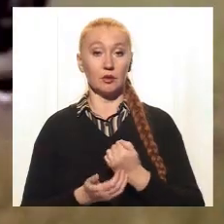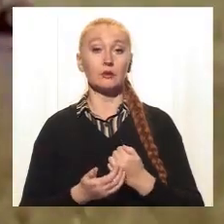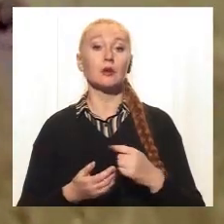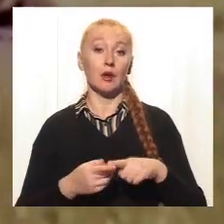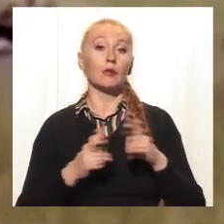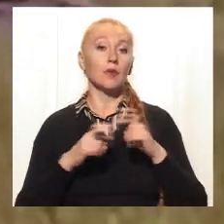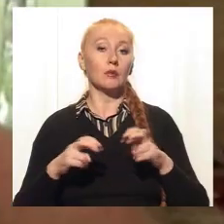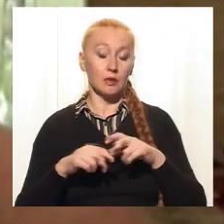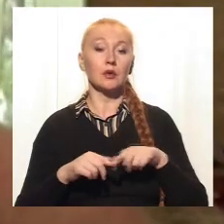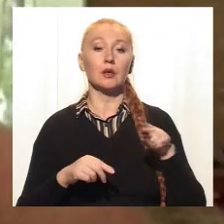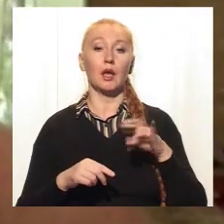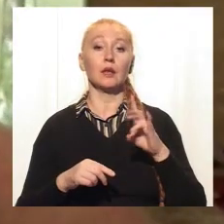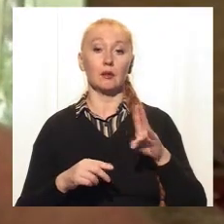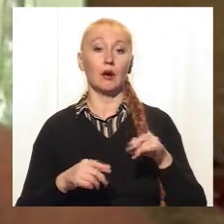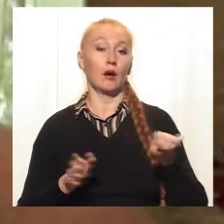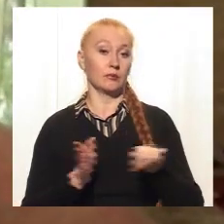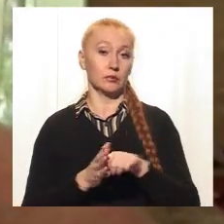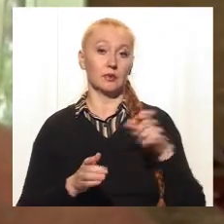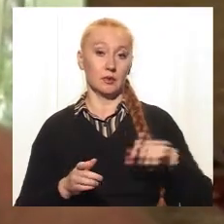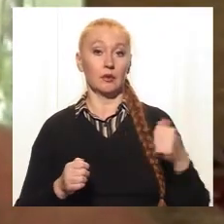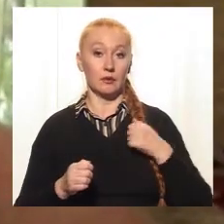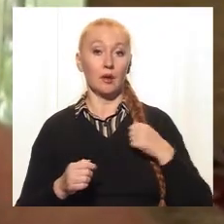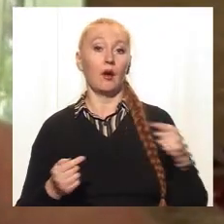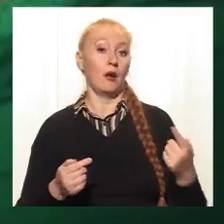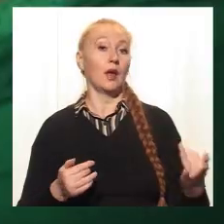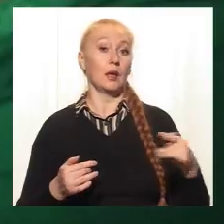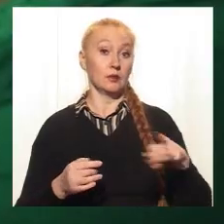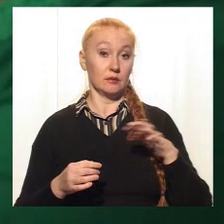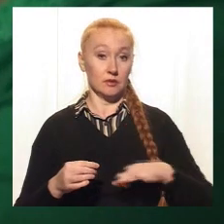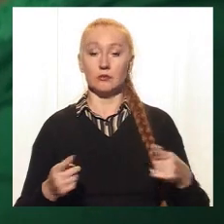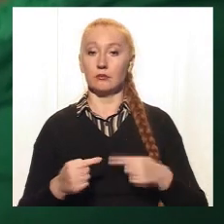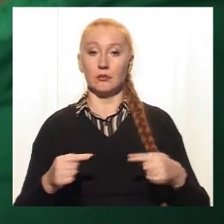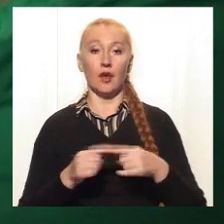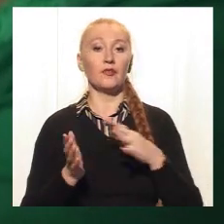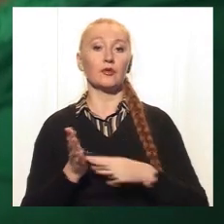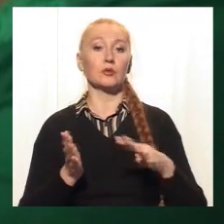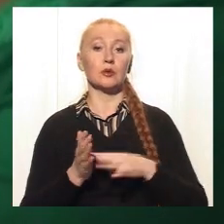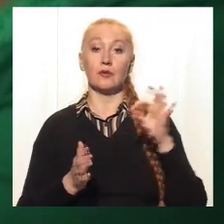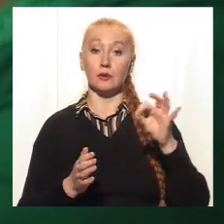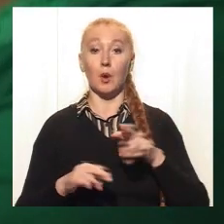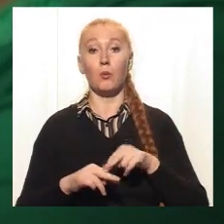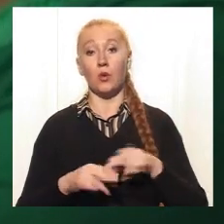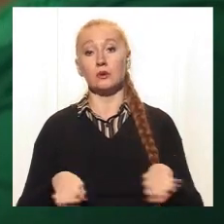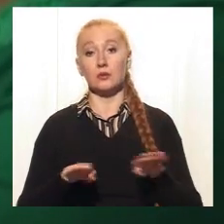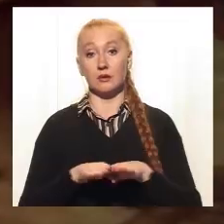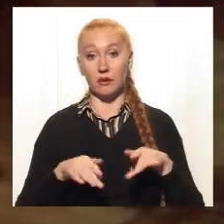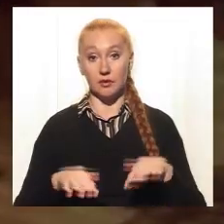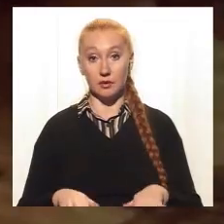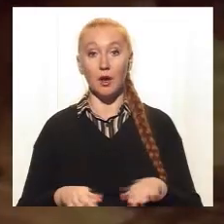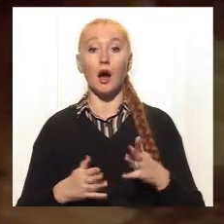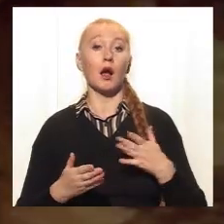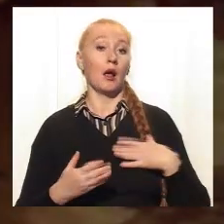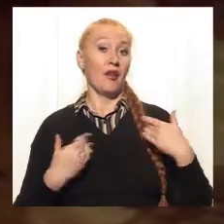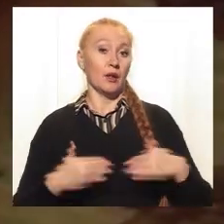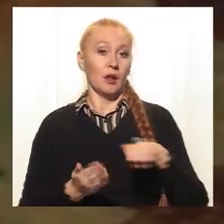експертизи засвідчив – ДНК загиблого бійця та сина Інни Думчик збігається на 99%. Поліція справу закрила, а після того, як тіло